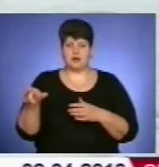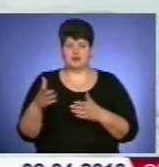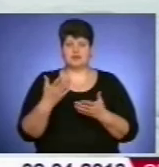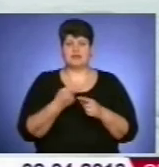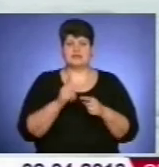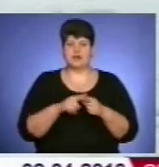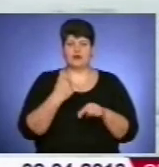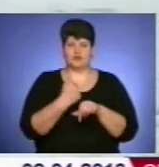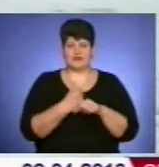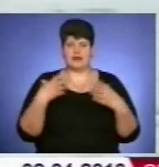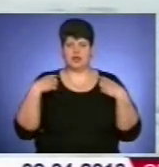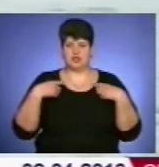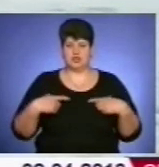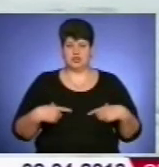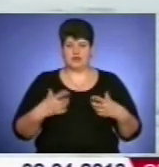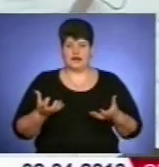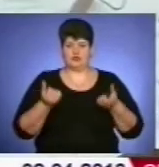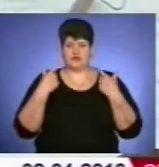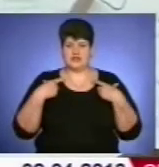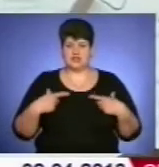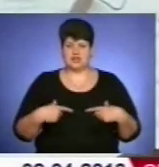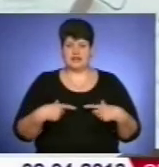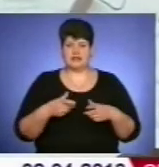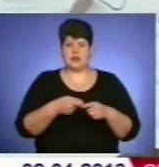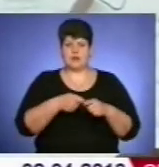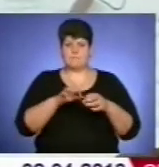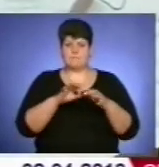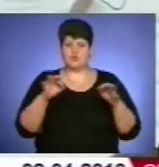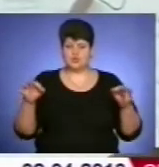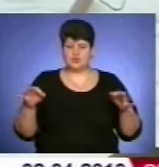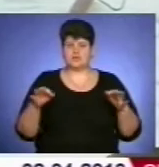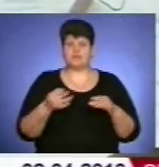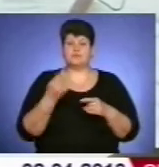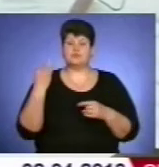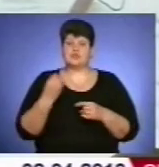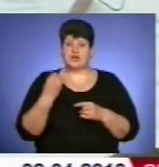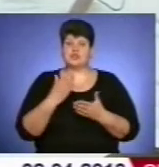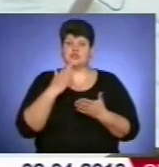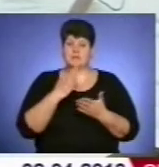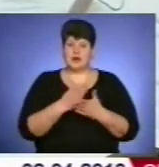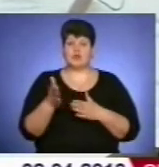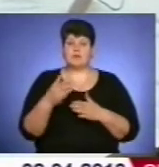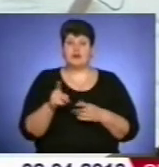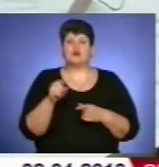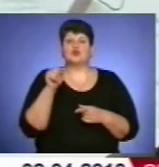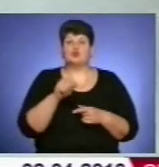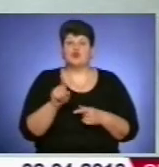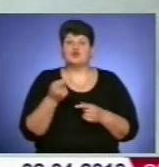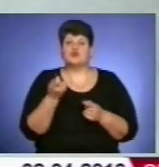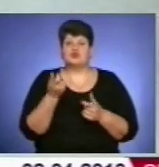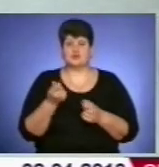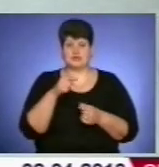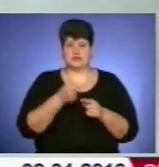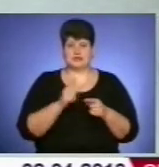рятувальний жилет, дошка для зменшення тиску на лід та мотузка. Ми поцікавилися, чи мають рибалки хоча б щось із цих предметів. З